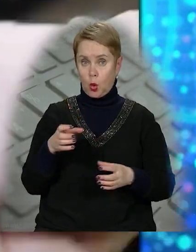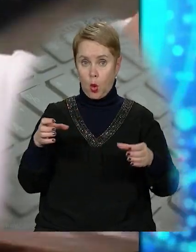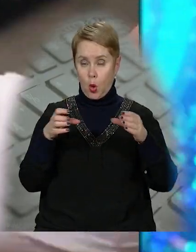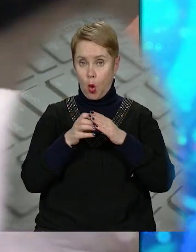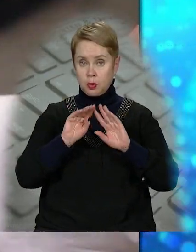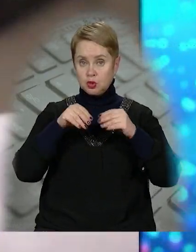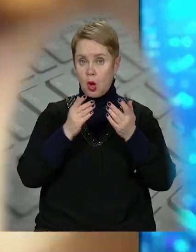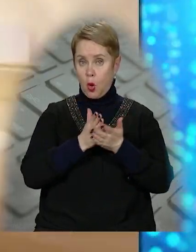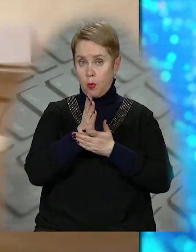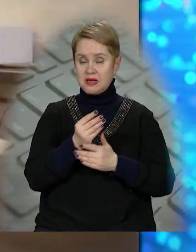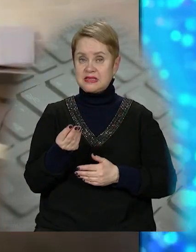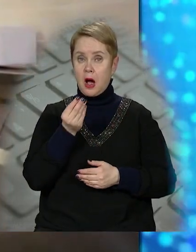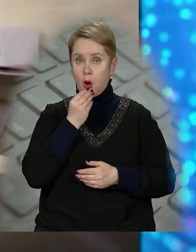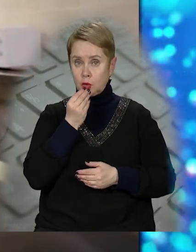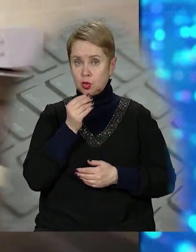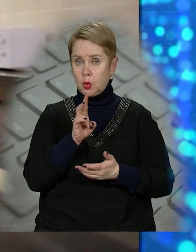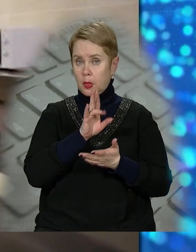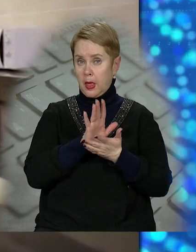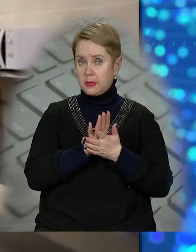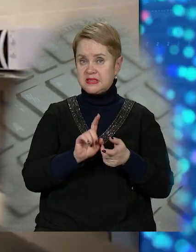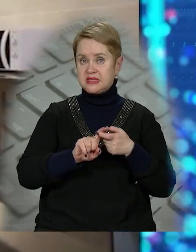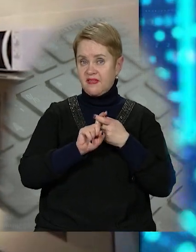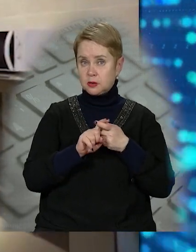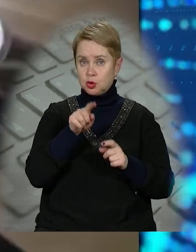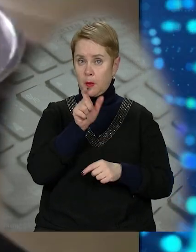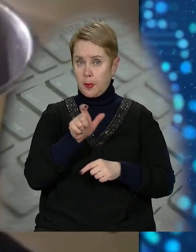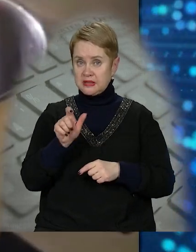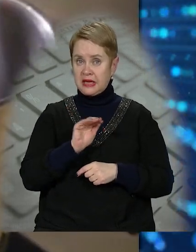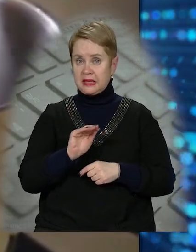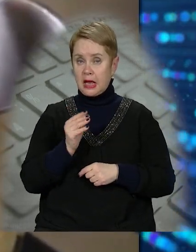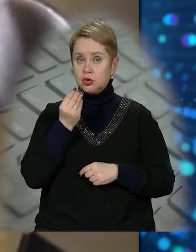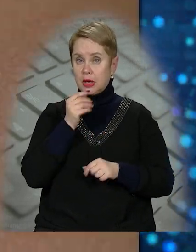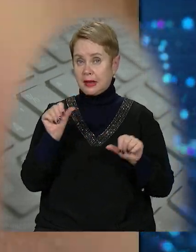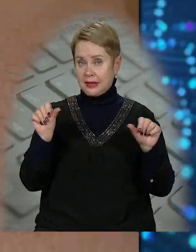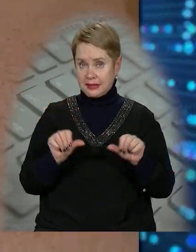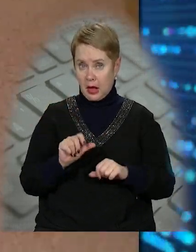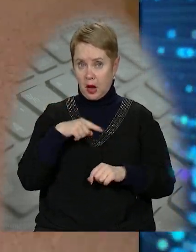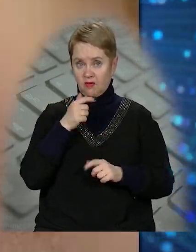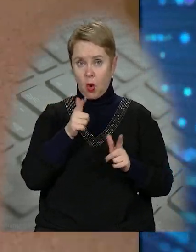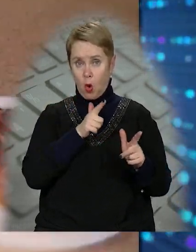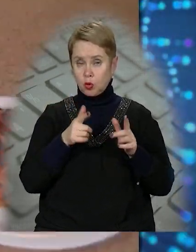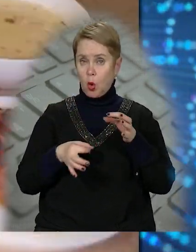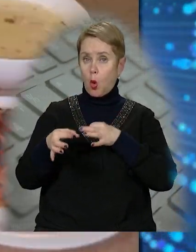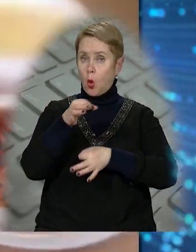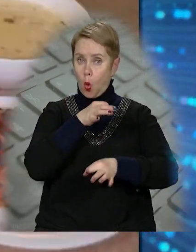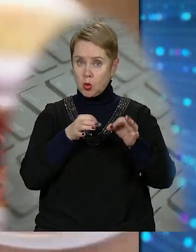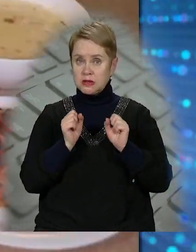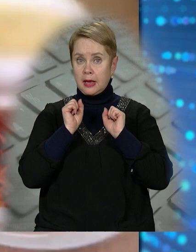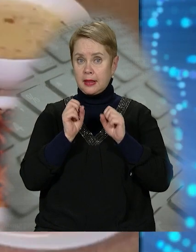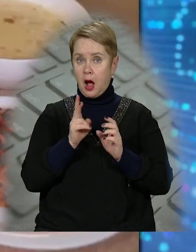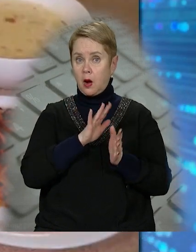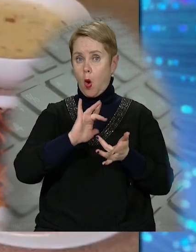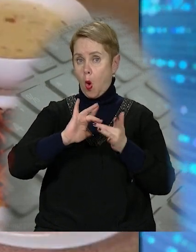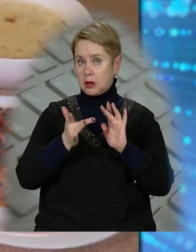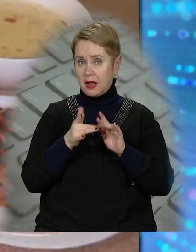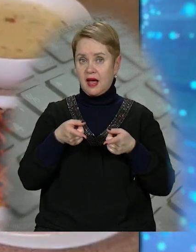Компанія, що надає послуги з харчування, на постійному зв'язку з персоналом дитячих їдалень. Кажуть, готові консультувати як у